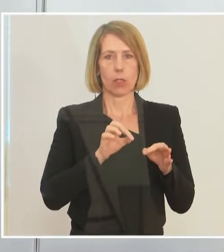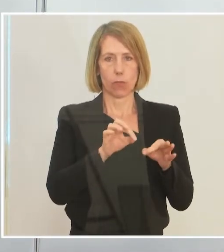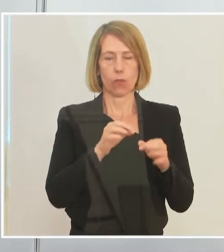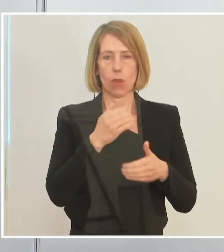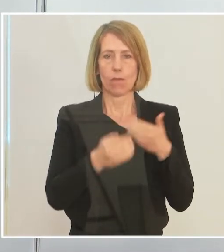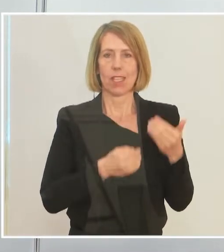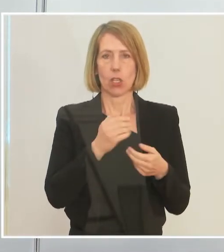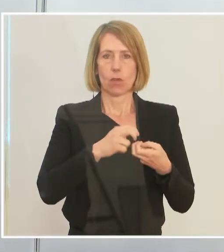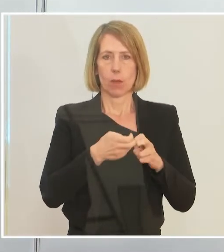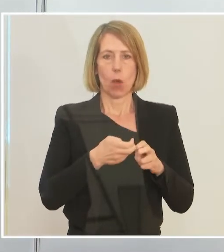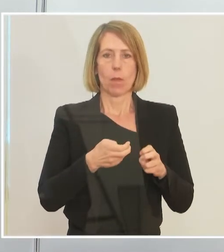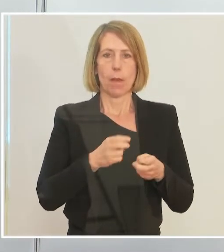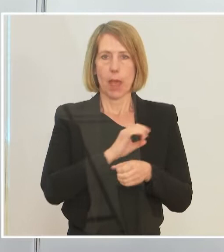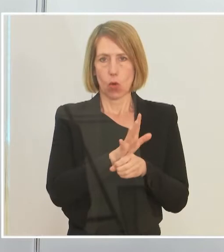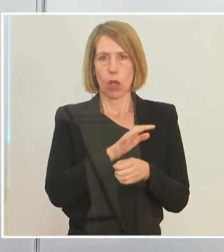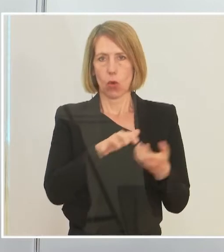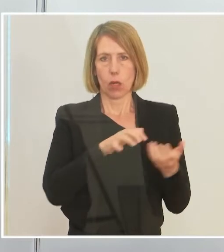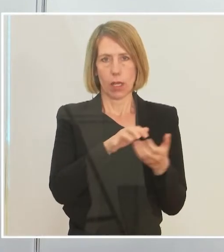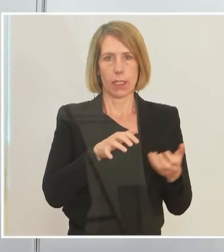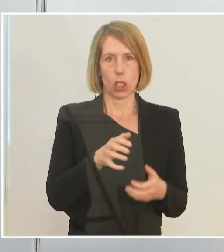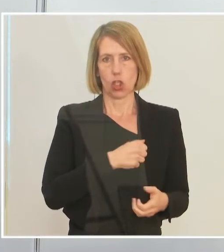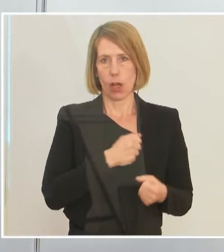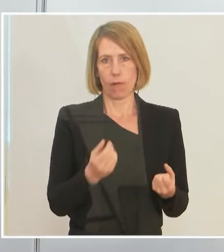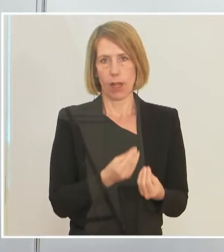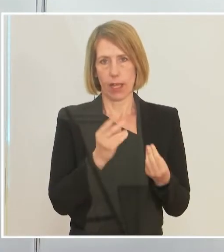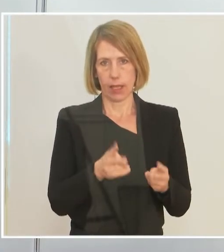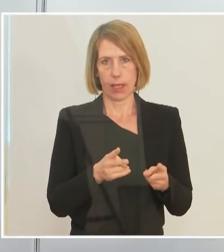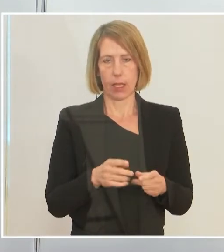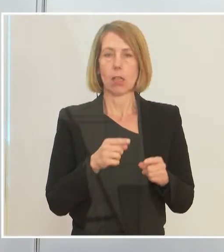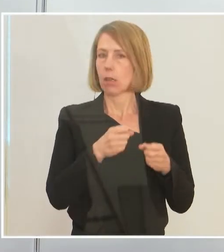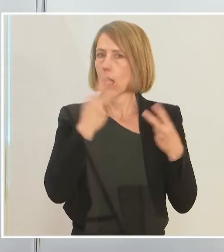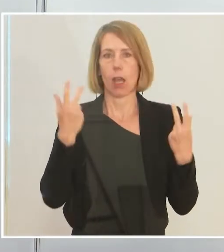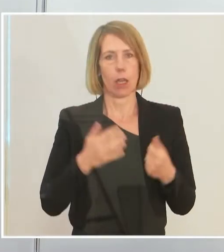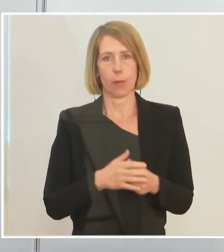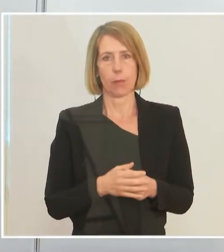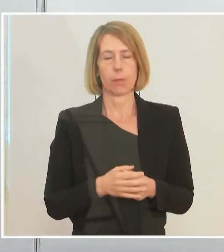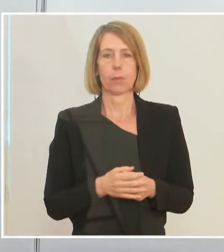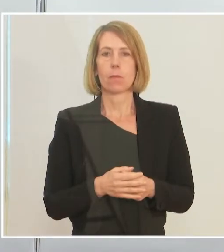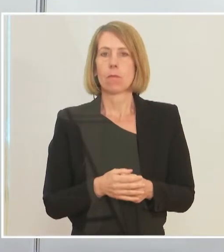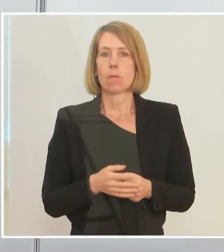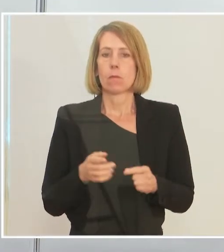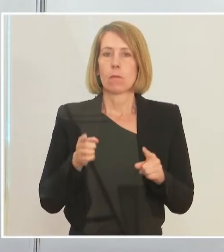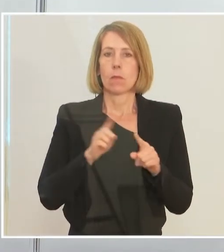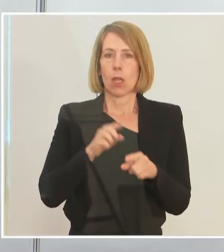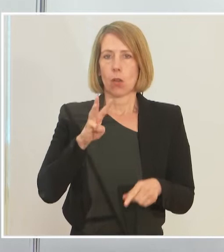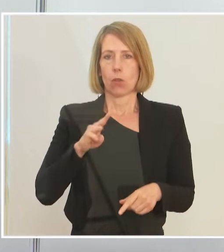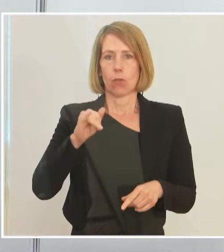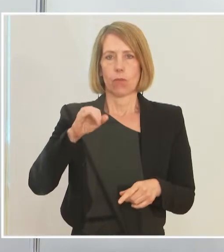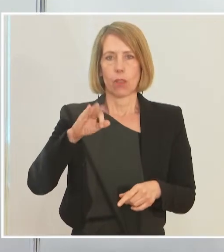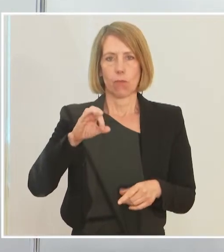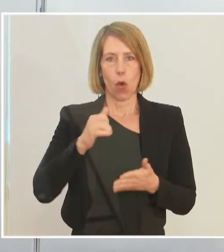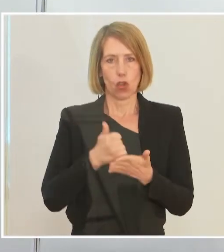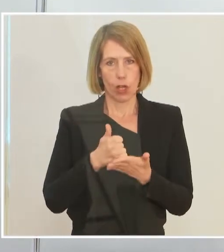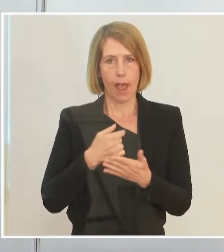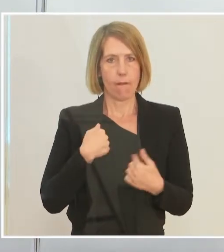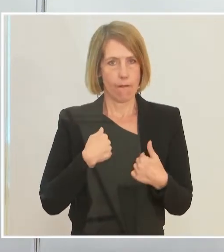wirtschaftlichen Probleme der Corona-Krise. Das ist ganz klar. Und es ist auch nicht zuletzt als VIFO-Chef wichtig zu